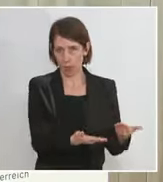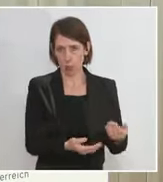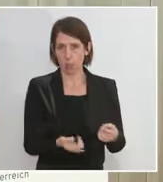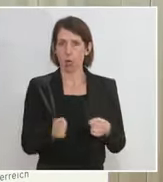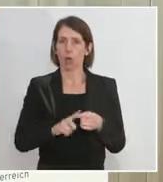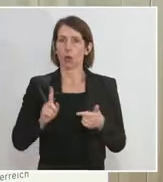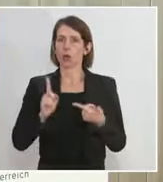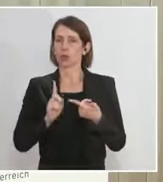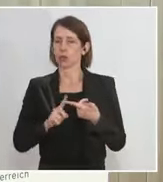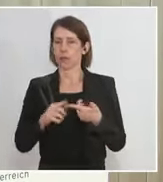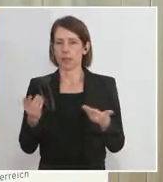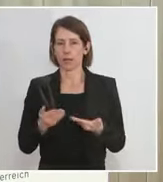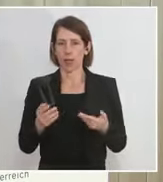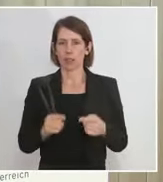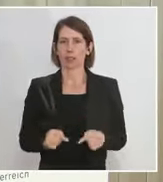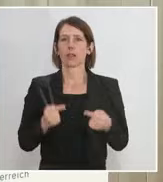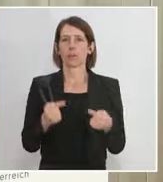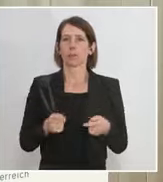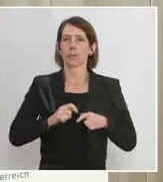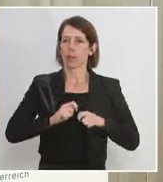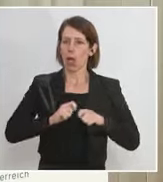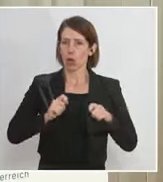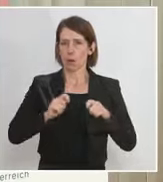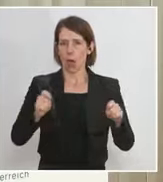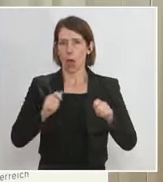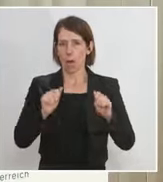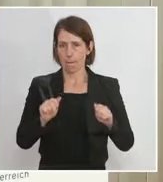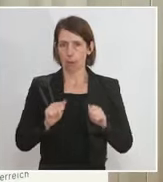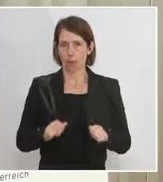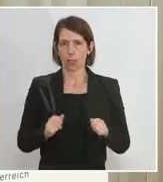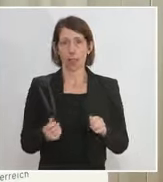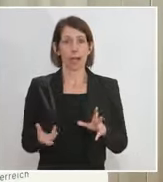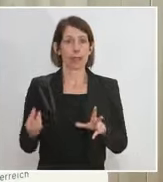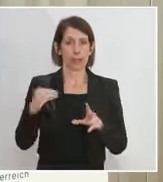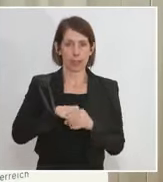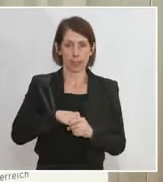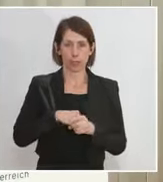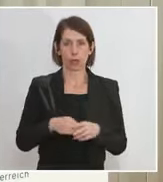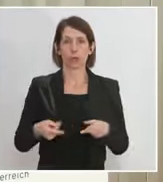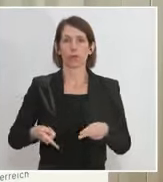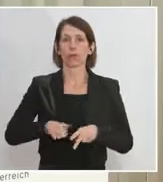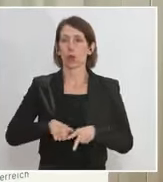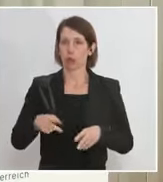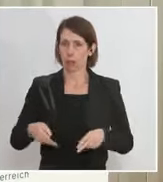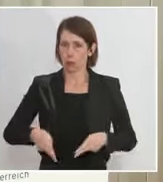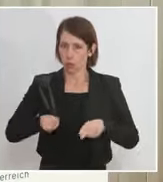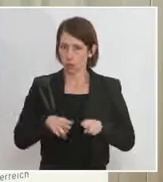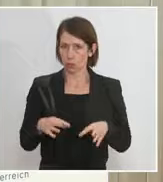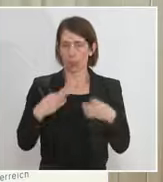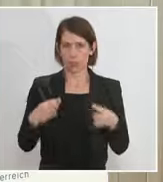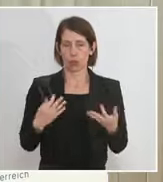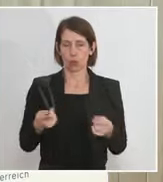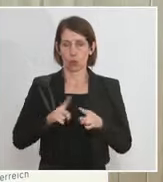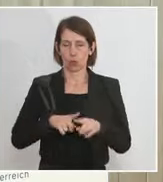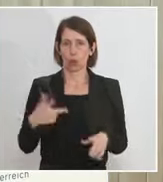Zweite sind eben dann die Ausbaumöglichkeiten und das Inkludieren der Genesenen und drittens der